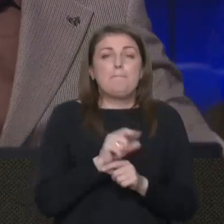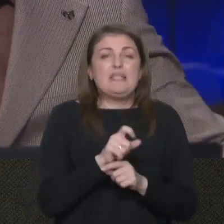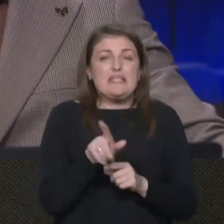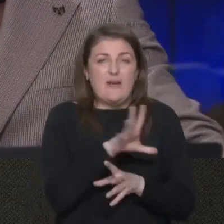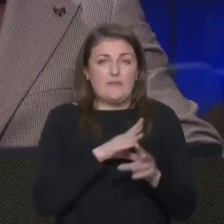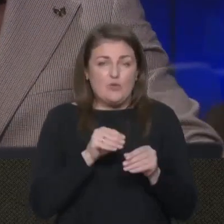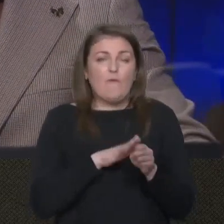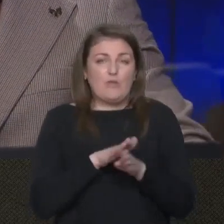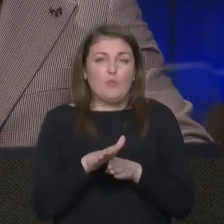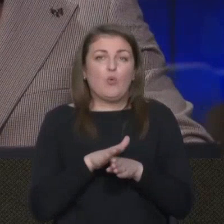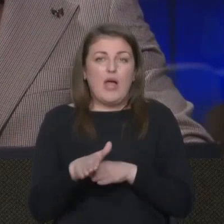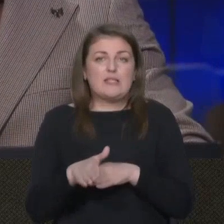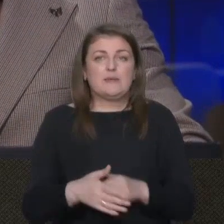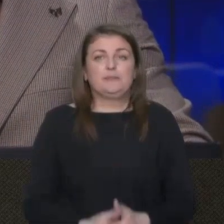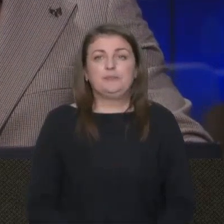відбулася?